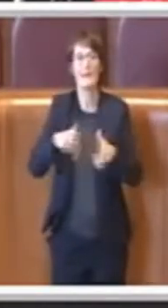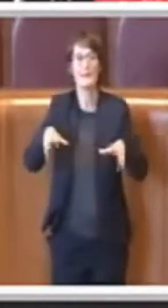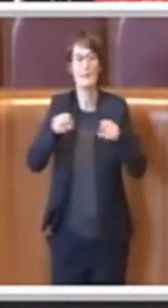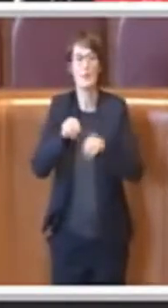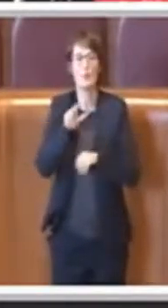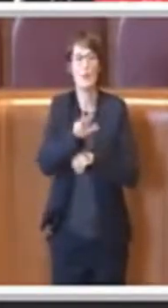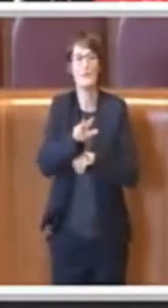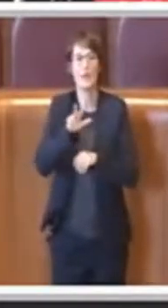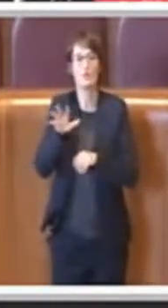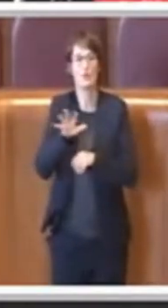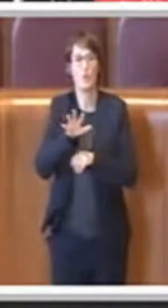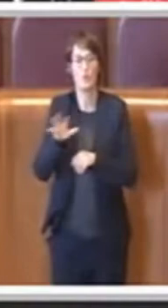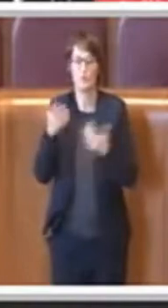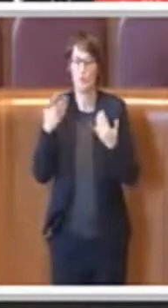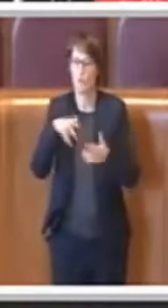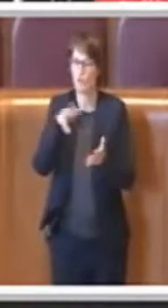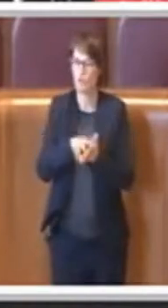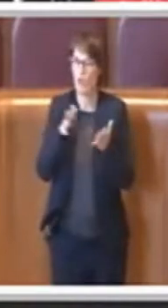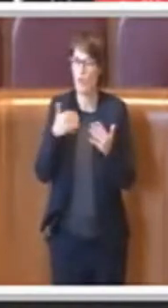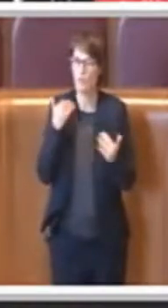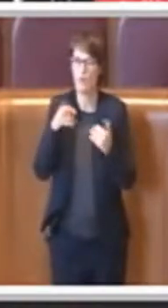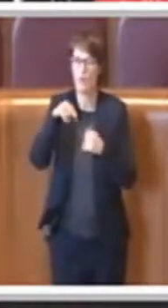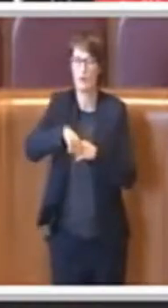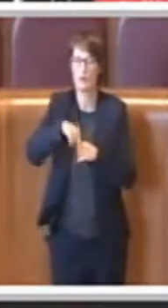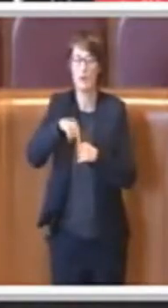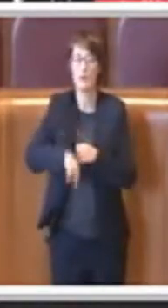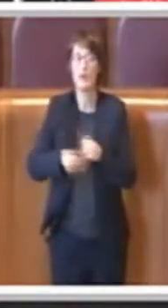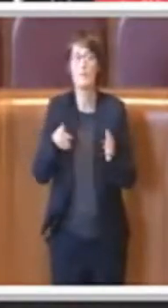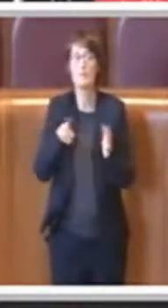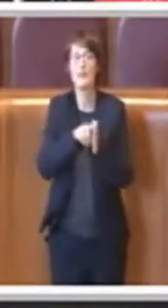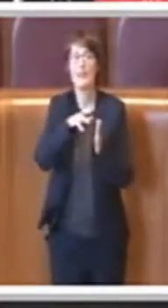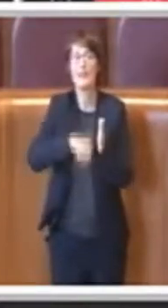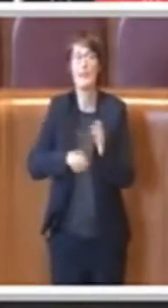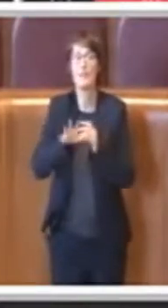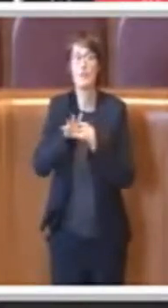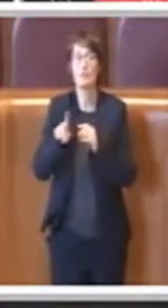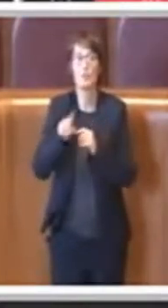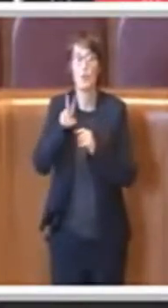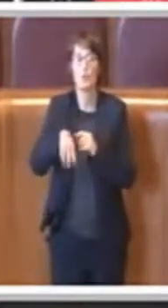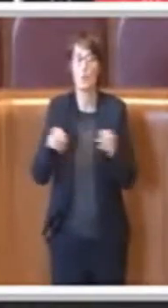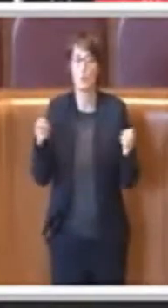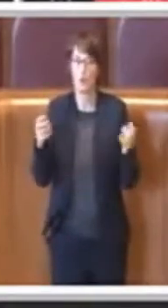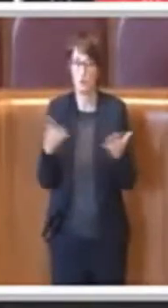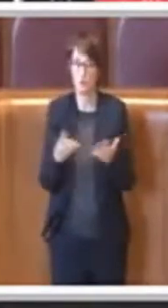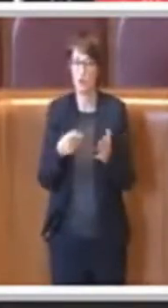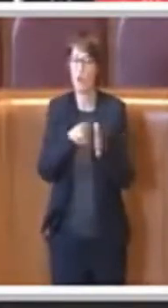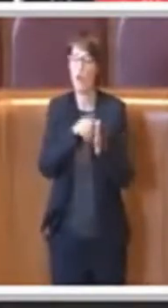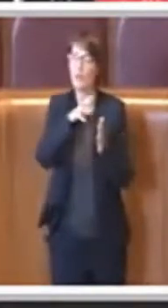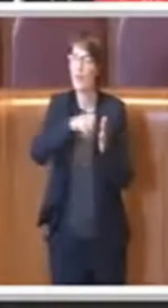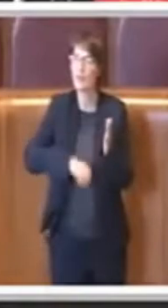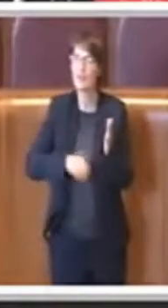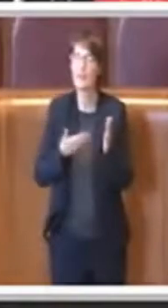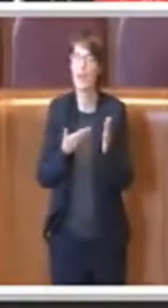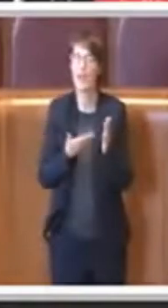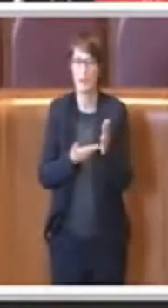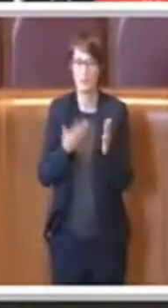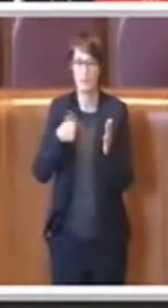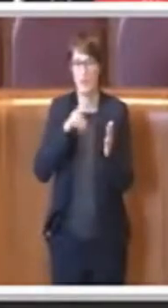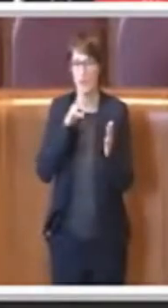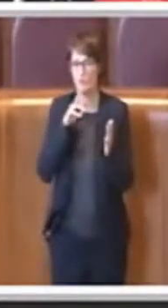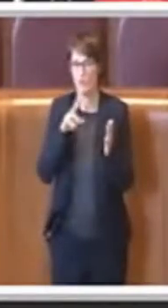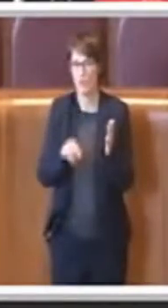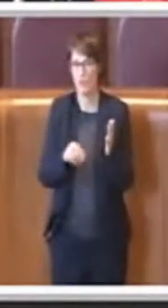già approvato in aula, quindi la delibera 51 del 2019 e in questa delibera noi abbiamo detto